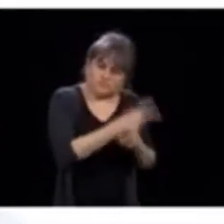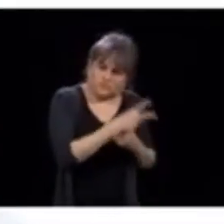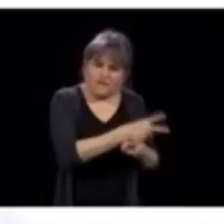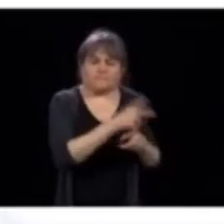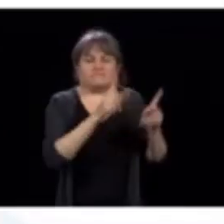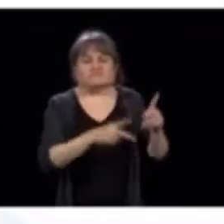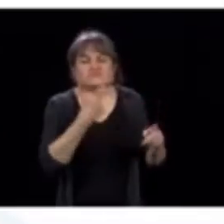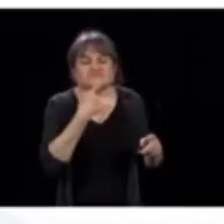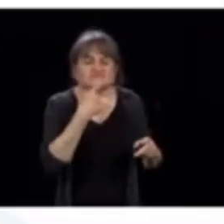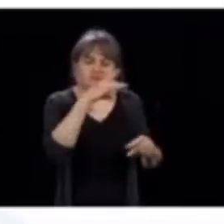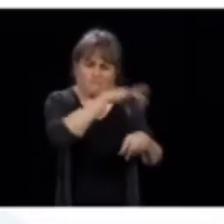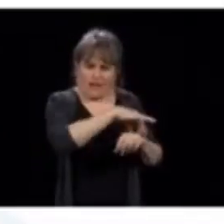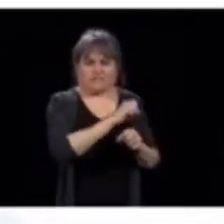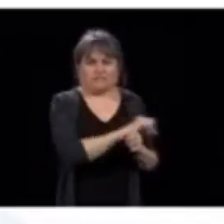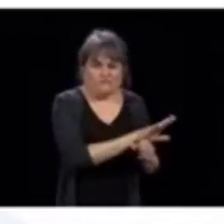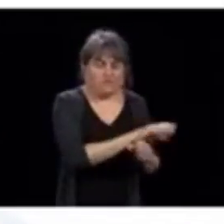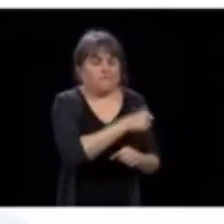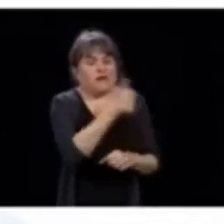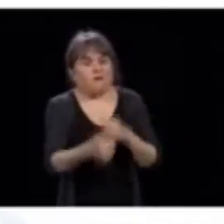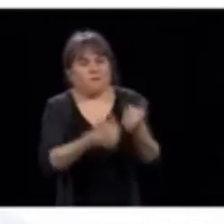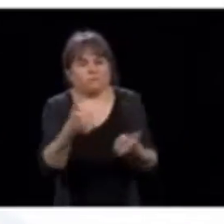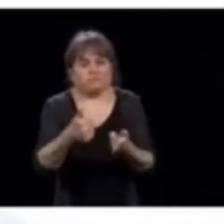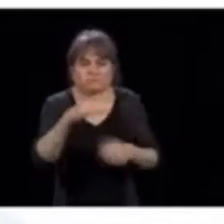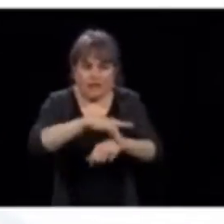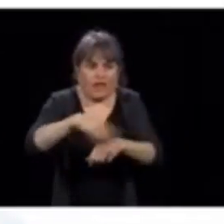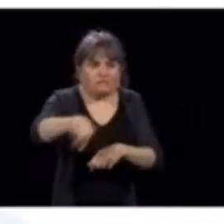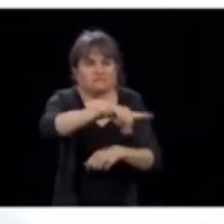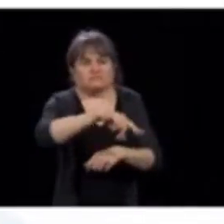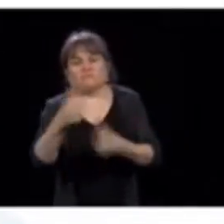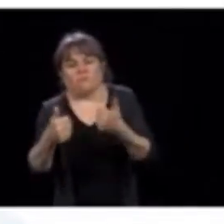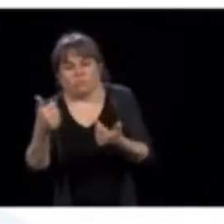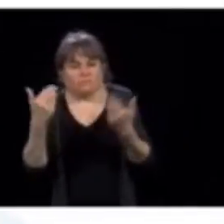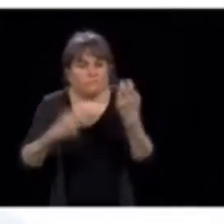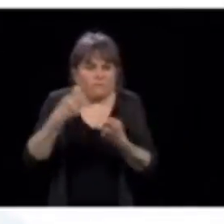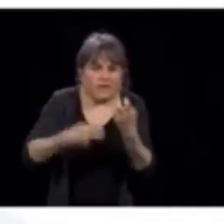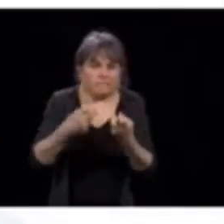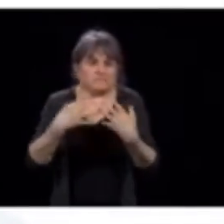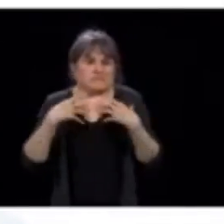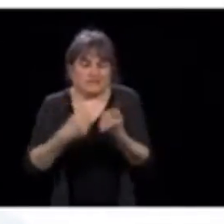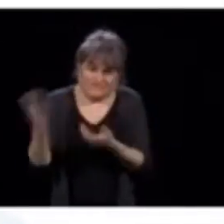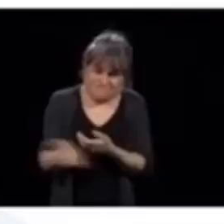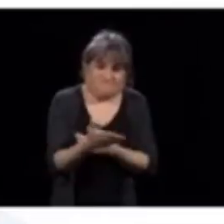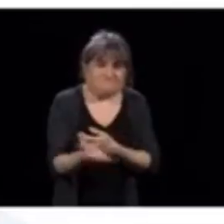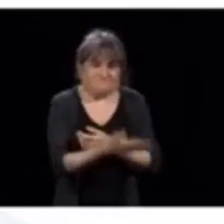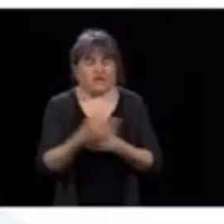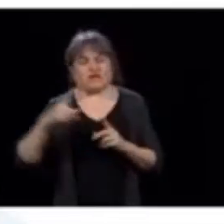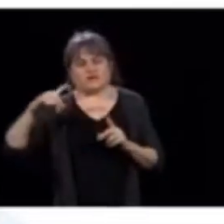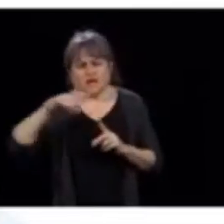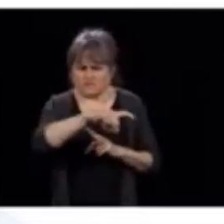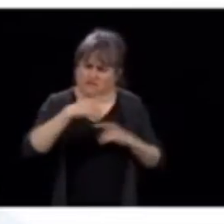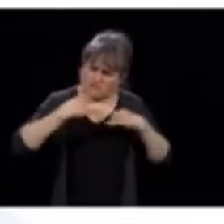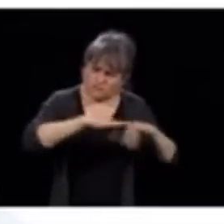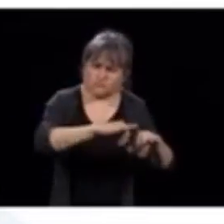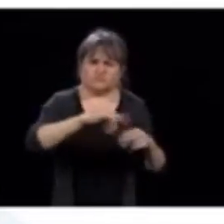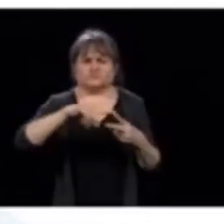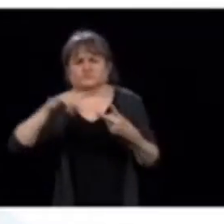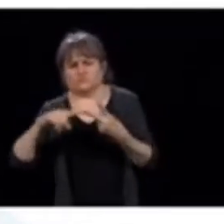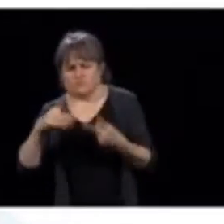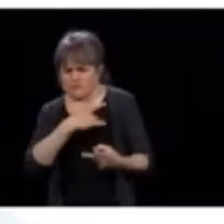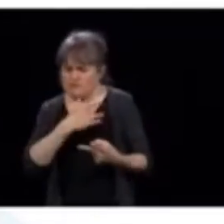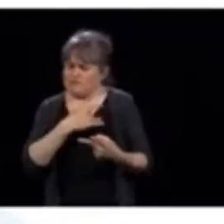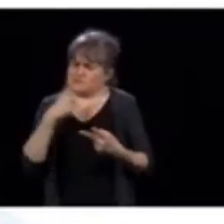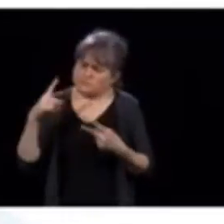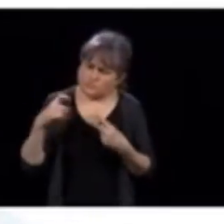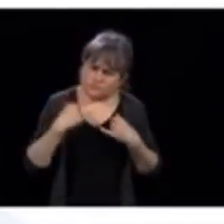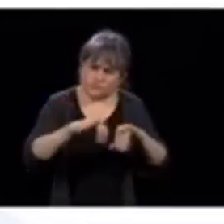en mesure de répondre aux autres besoins urgents et semi-urgents aussi, notamment en cancérologie, en cardiologie, et dans d'autres